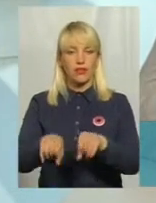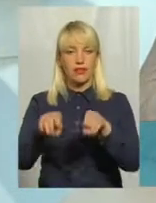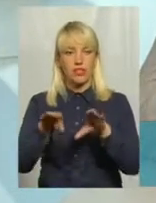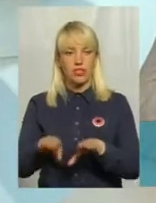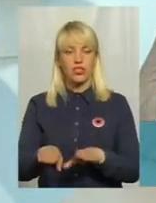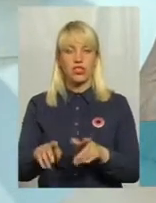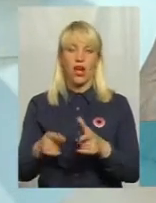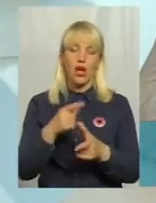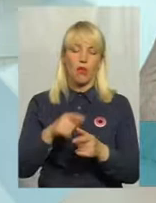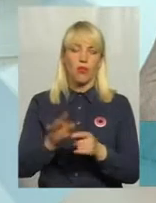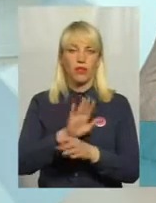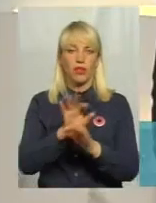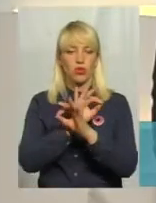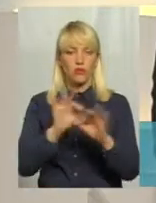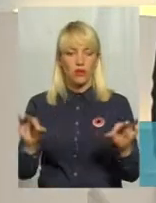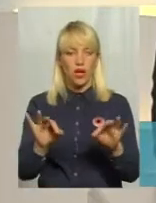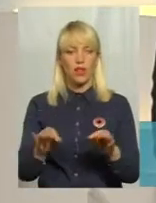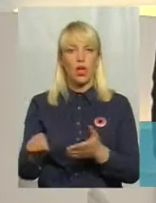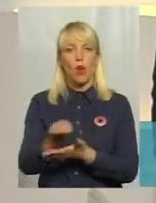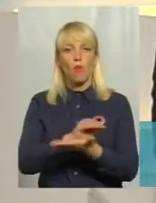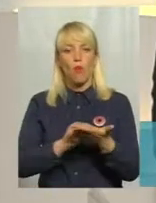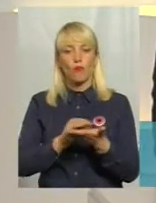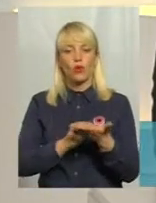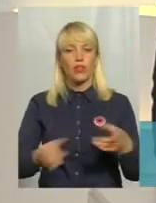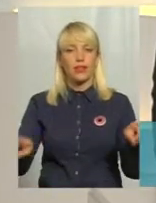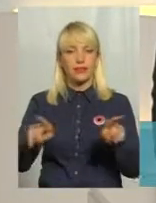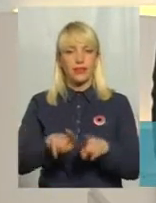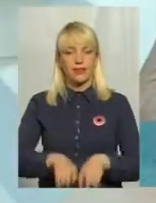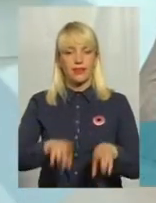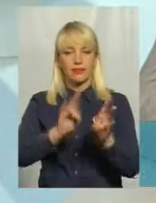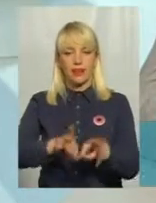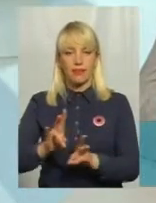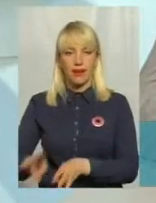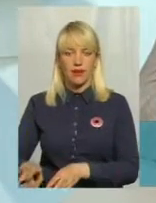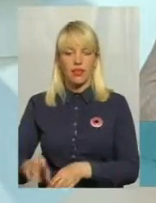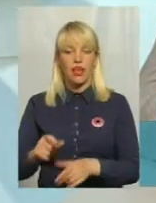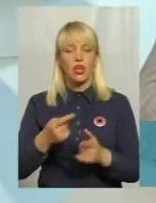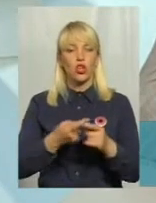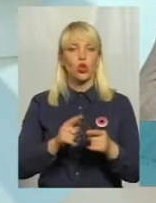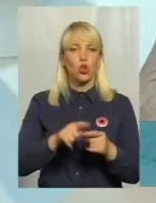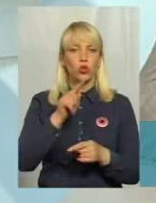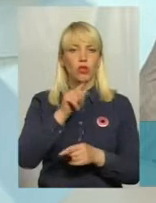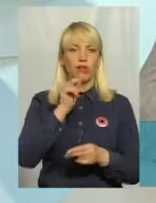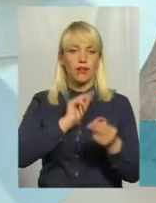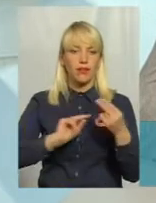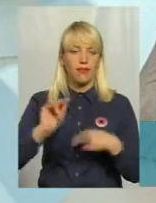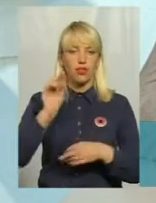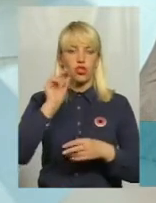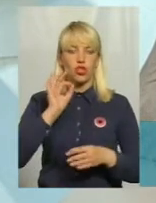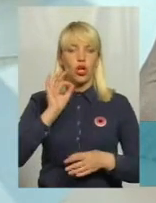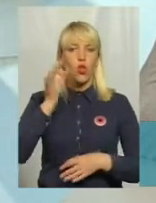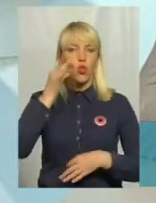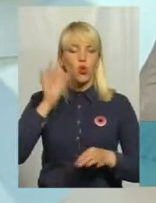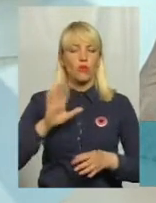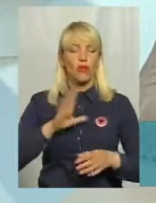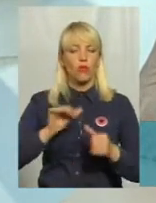дозволяли повторення таких трагедій, б, той кращий досвід, який був в минулому, поширювати сьогодні, а